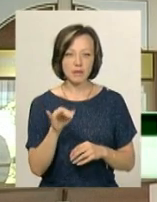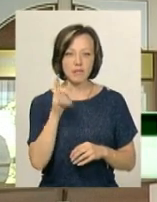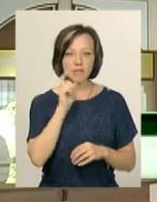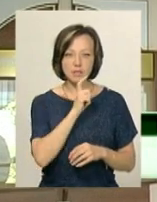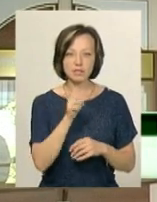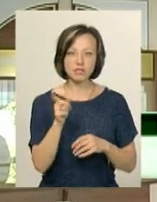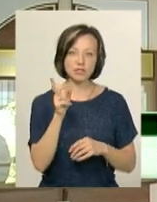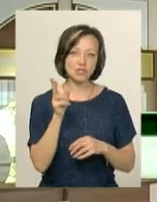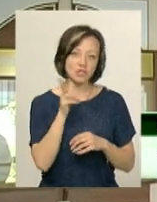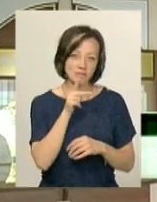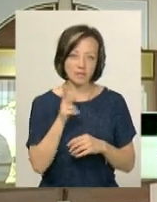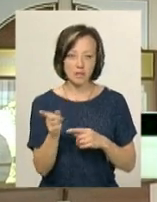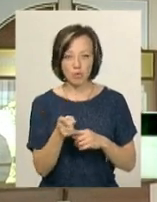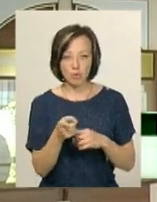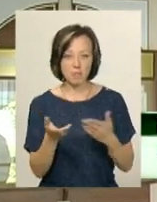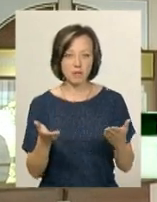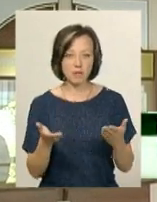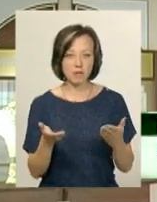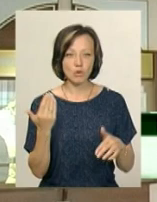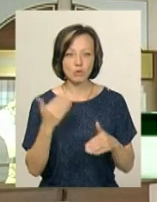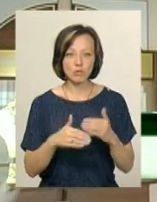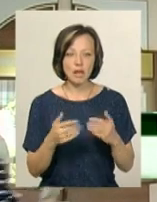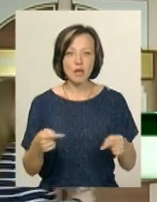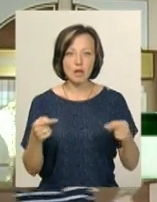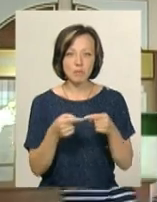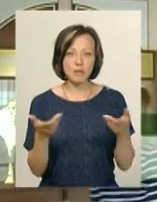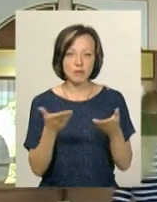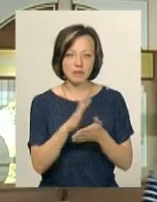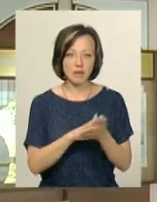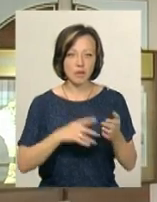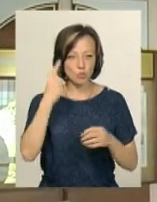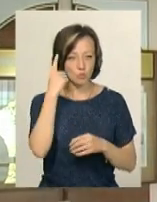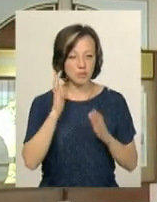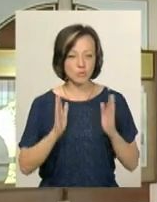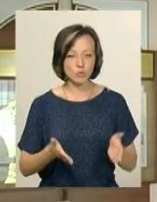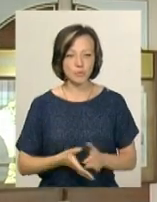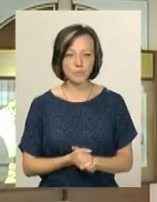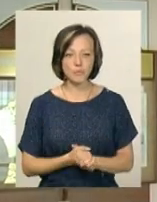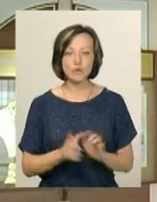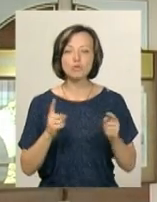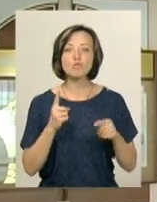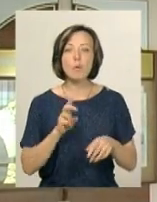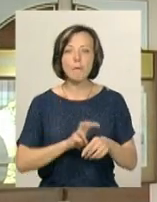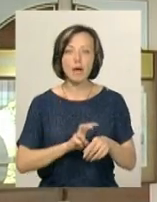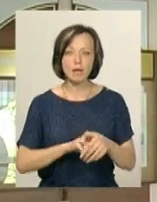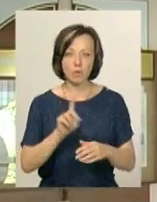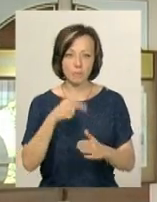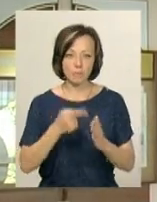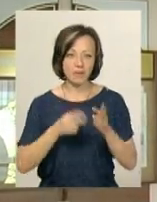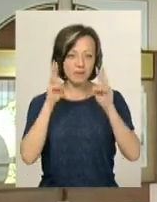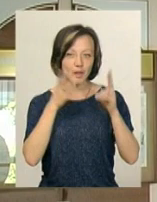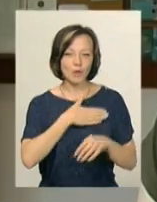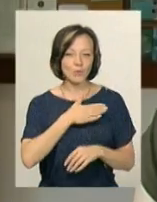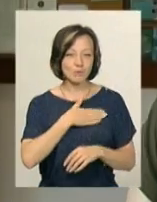Тернопіль, а вже іменно в який я вже далі буду думати. А чому медику? Не знаю,